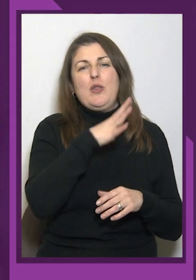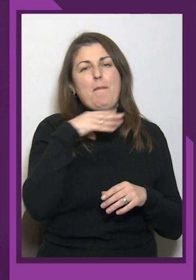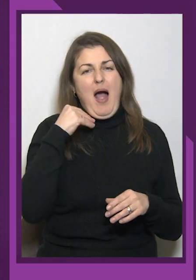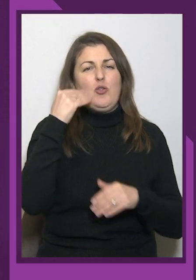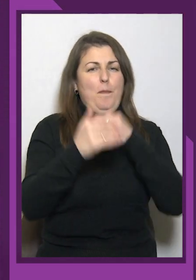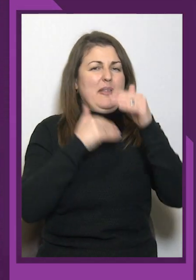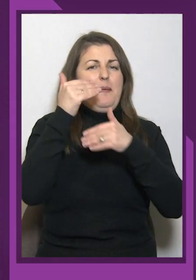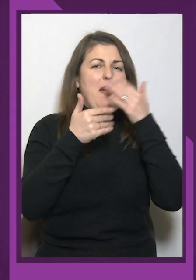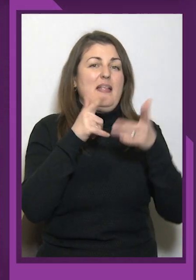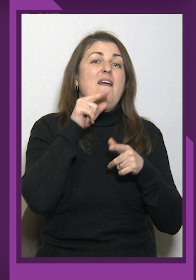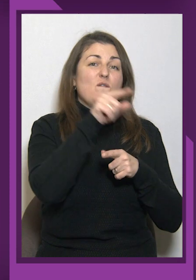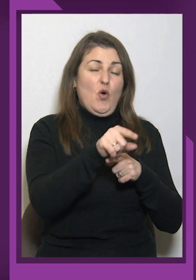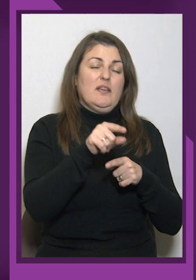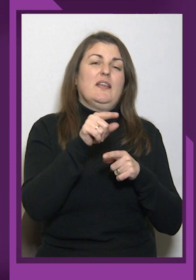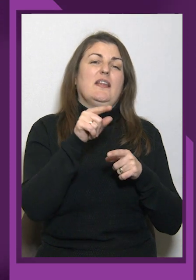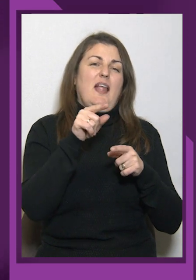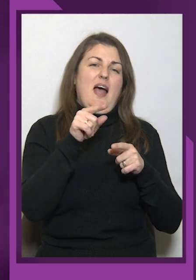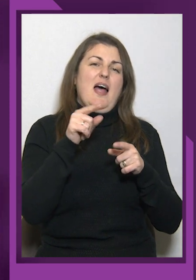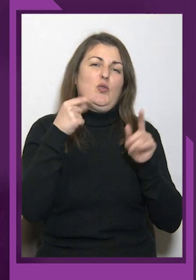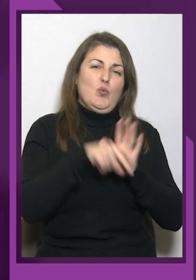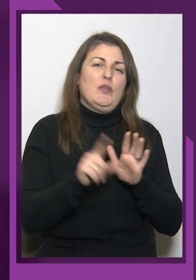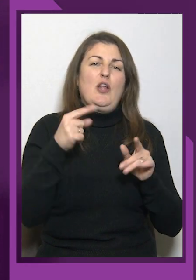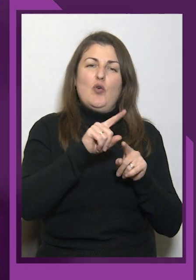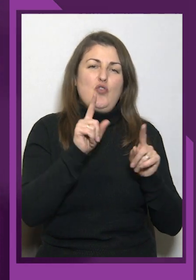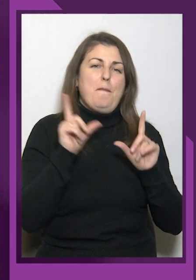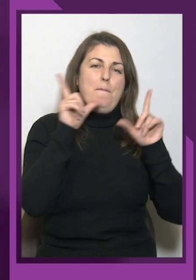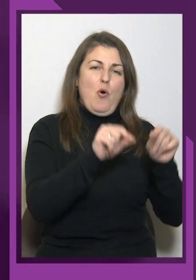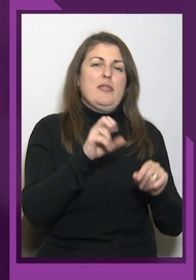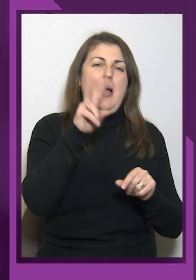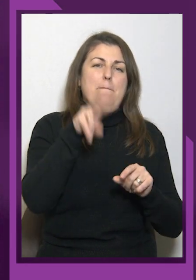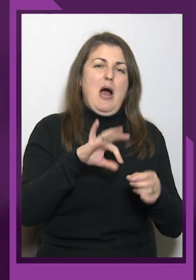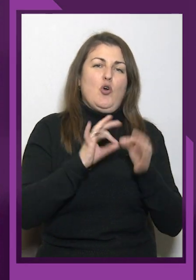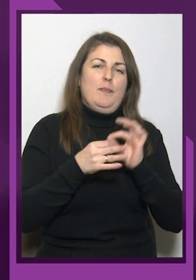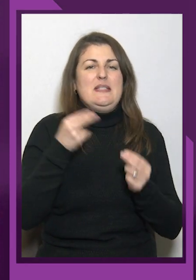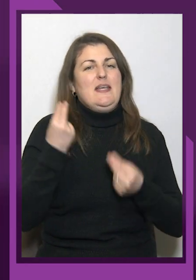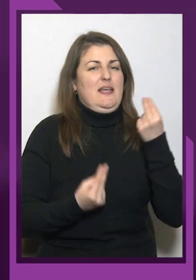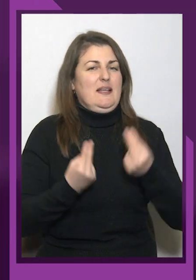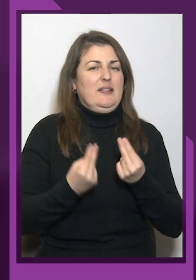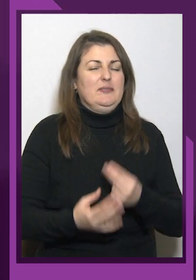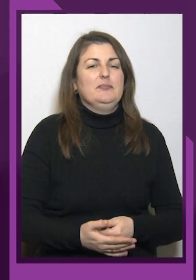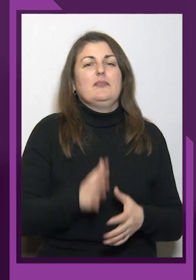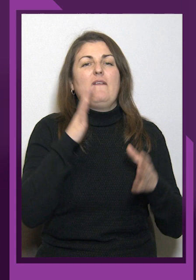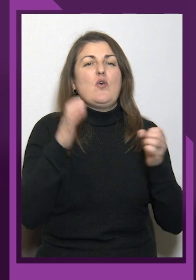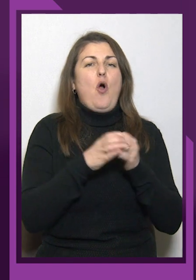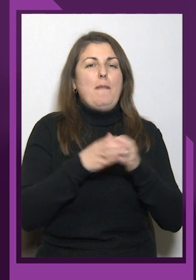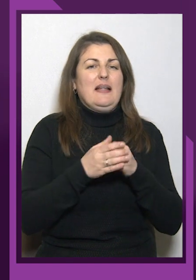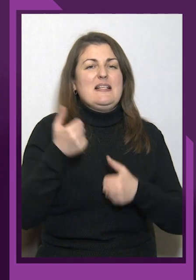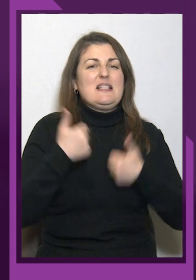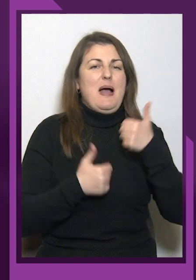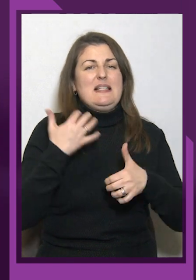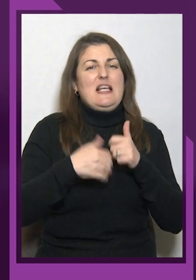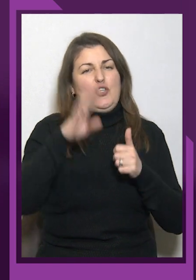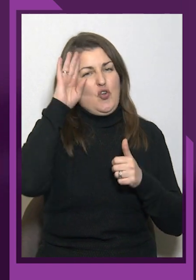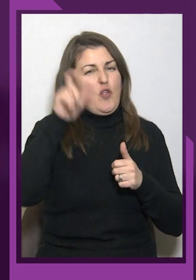піднімати. І вона тут для того, щоб поїхати на паралімпійські ігри. В командних змаганнях серед